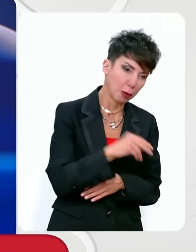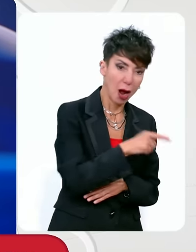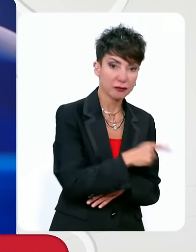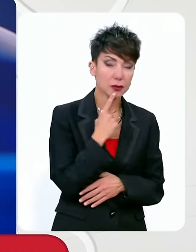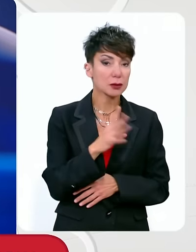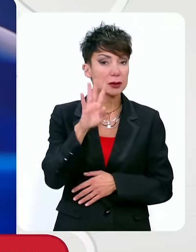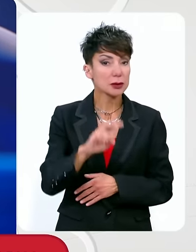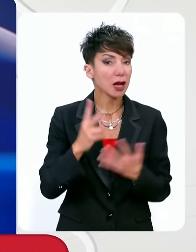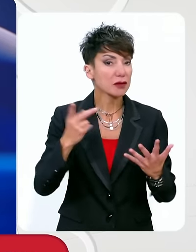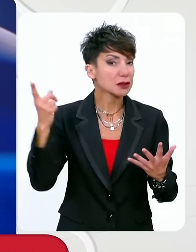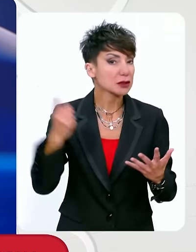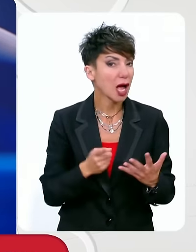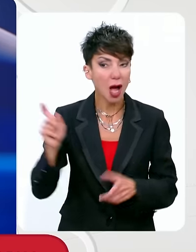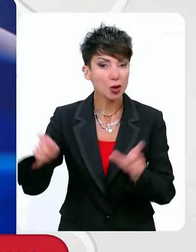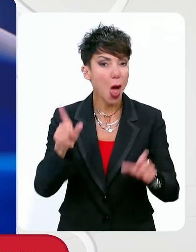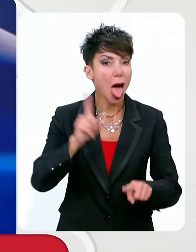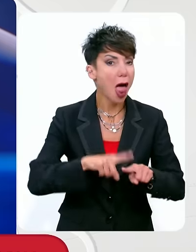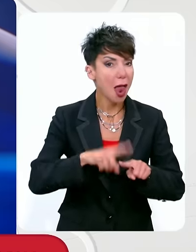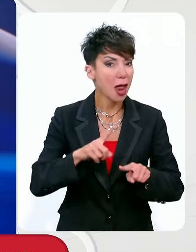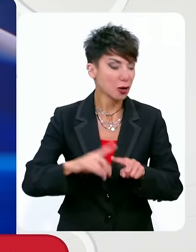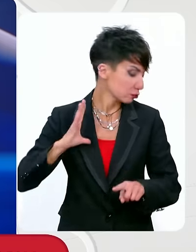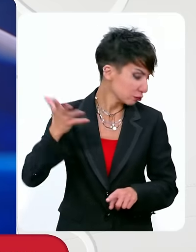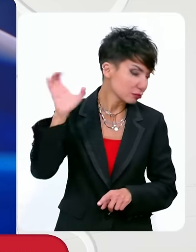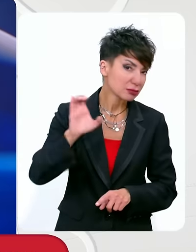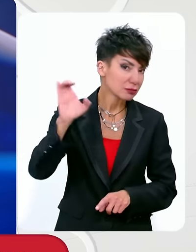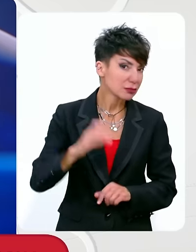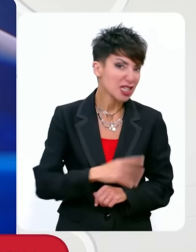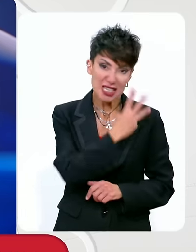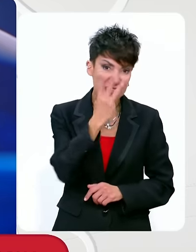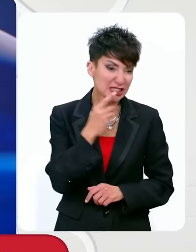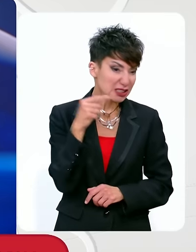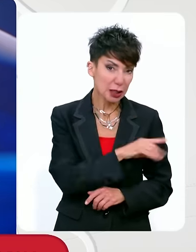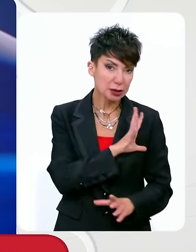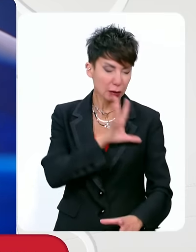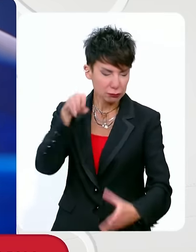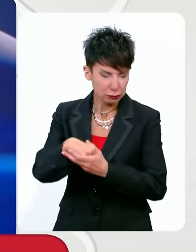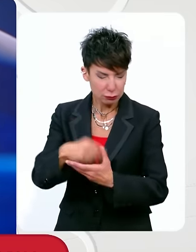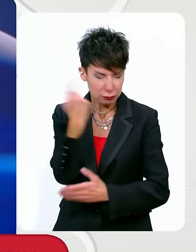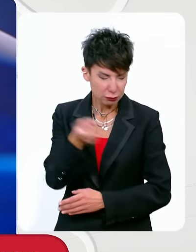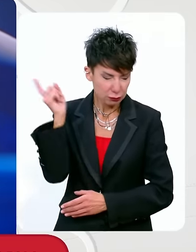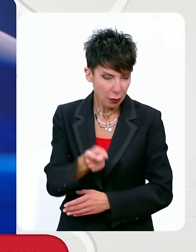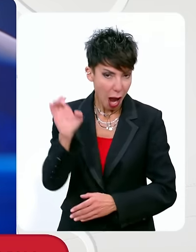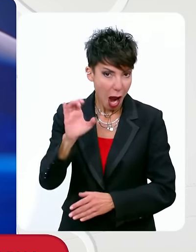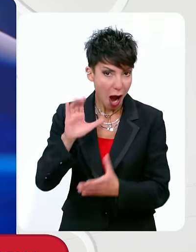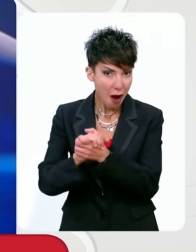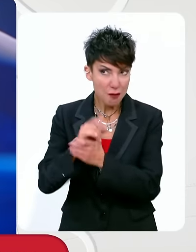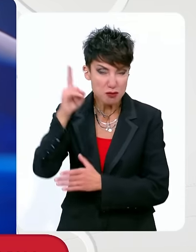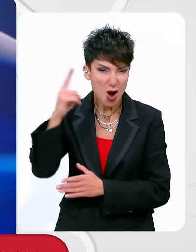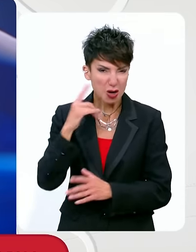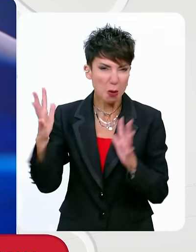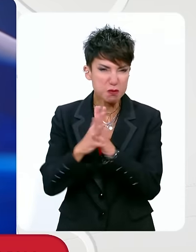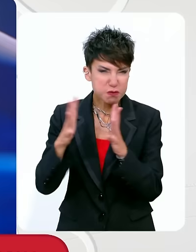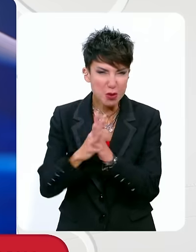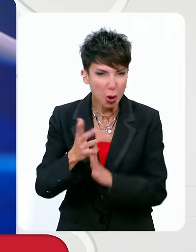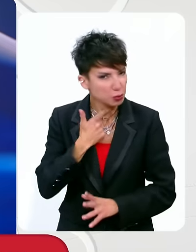την πολίτη της Ευρωπαϊκής Ένωσης. Ο ΣΥΡΙΖΑ και τέτοιου είδους κόμματα είναι με ταμπούνια με αυτή την Ευρωπαϊκή Ένωση των πολέμων,